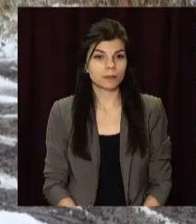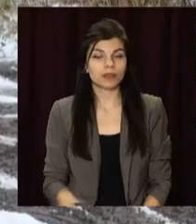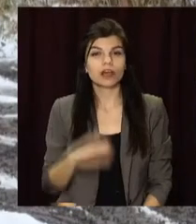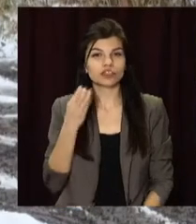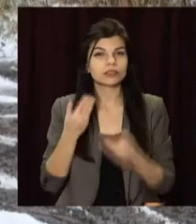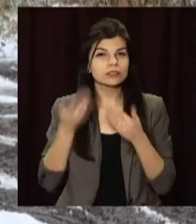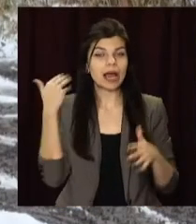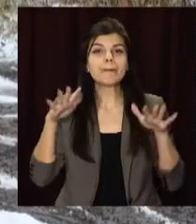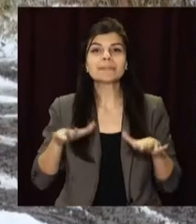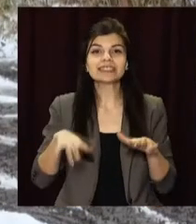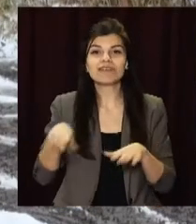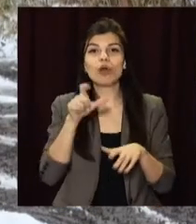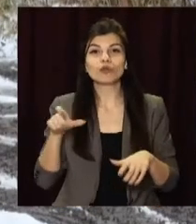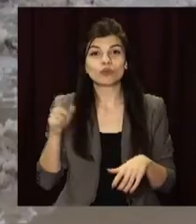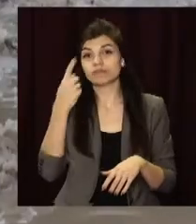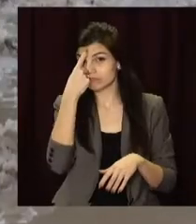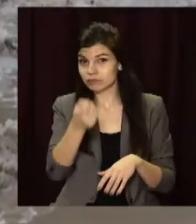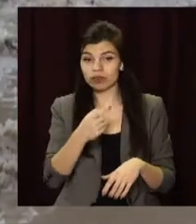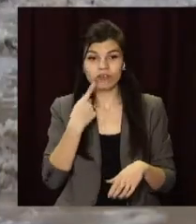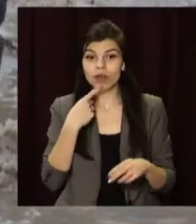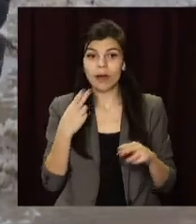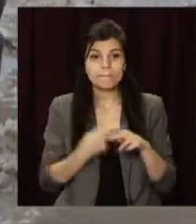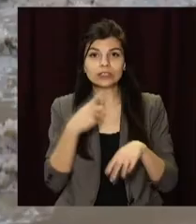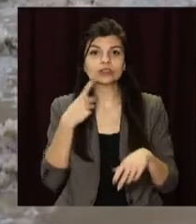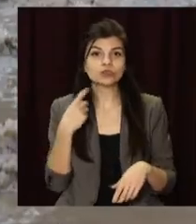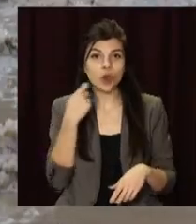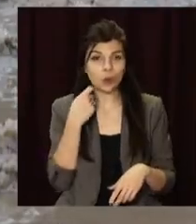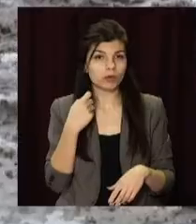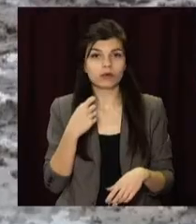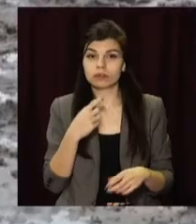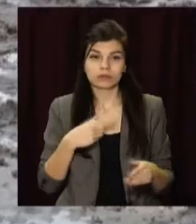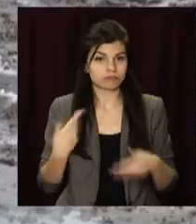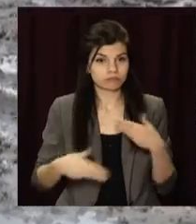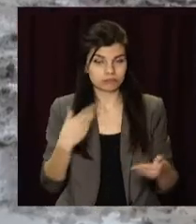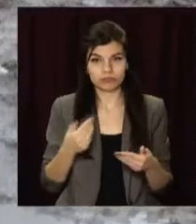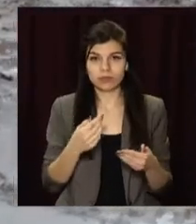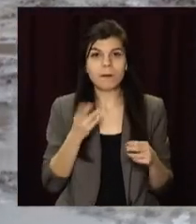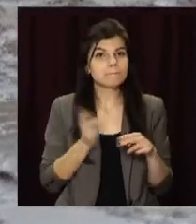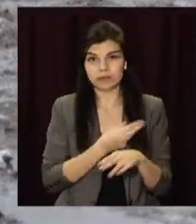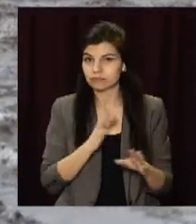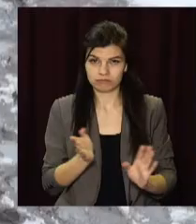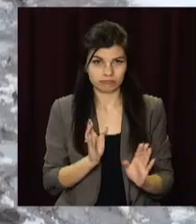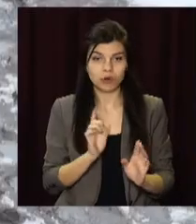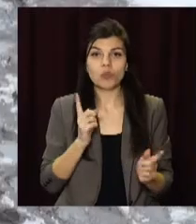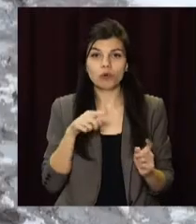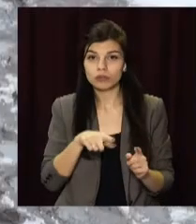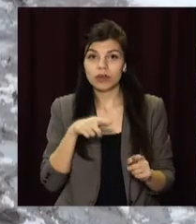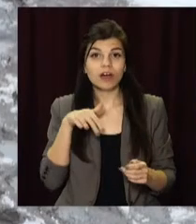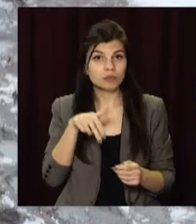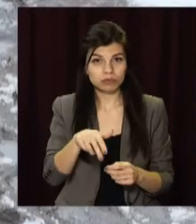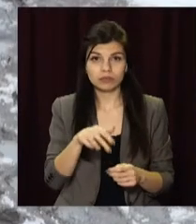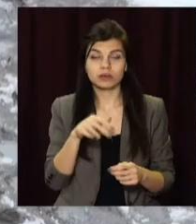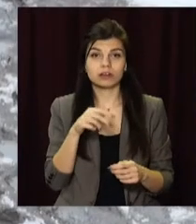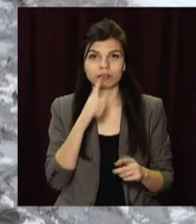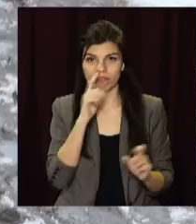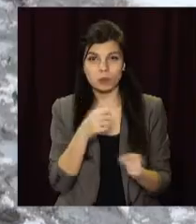Ще заздалегідь місцеві нас попереджали. Без гумаків на вулицю Гусячу в АНД районі Дніпра ні кроку. Адже проїхати і не